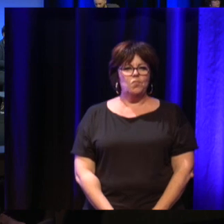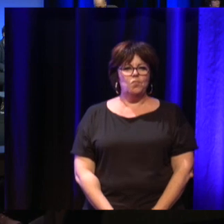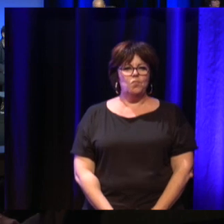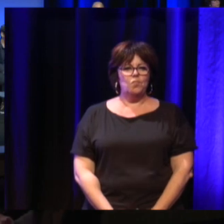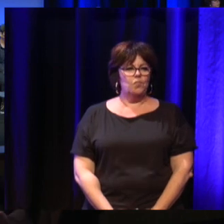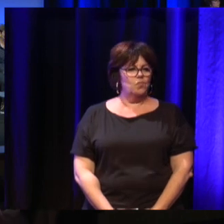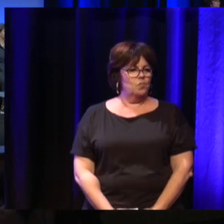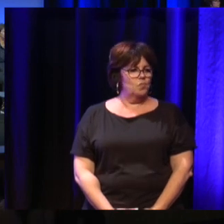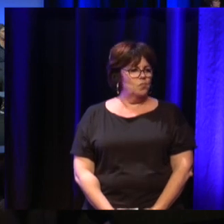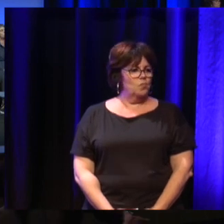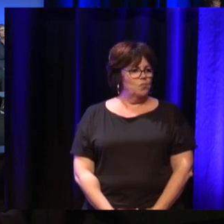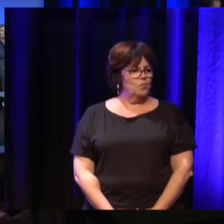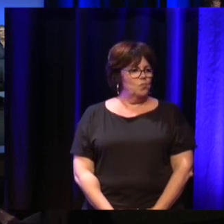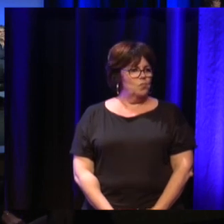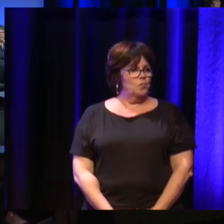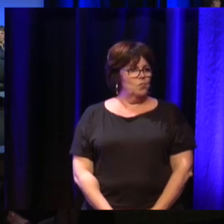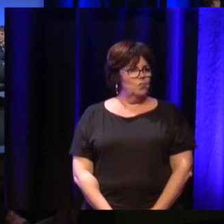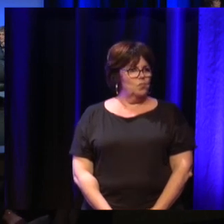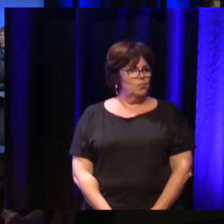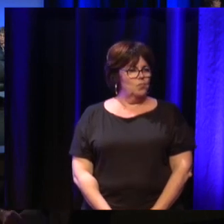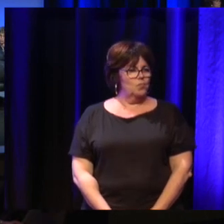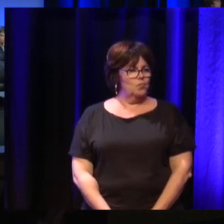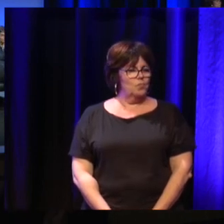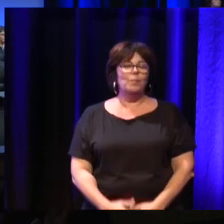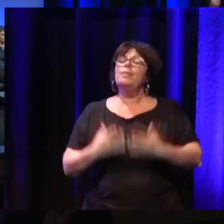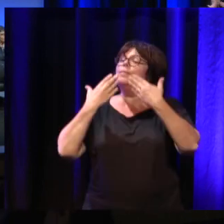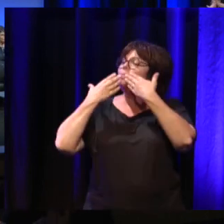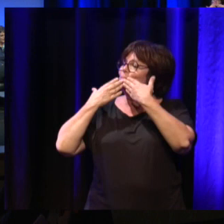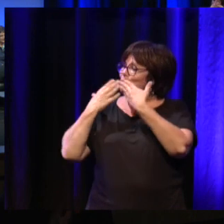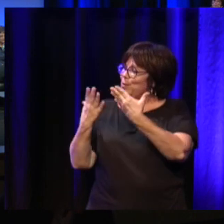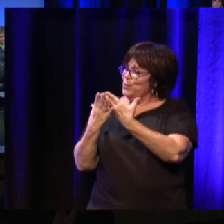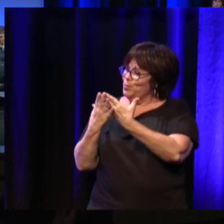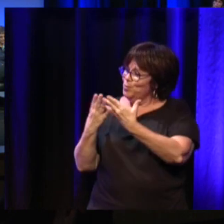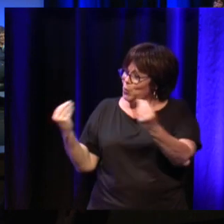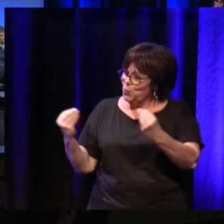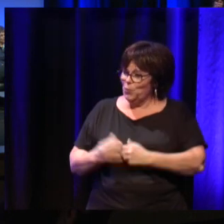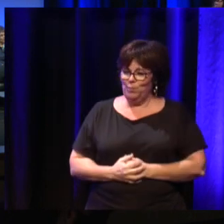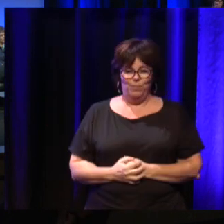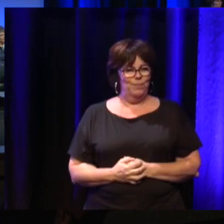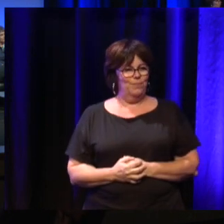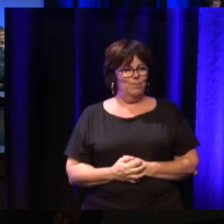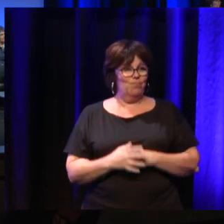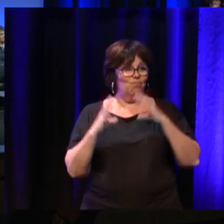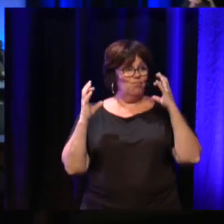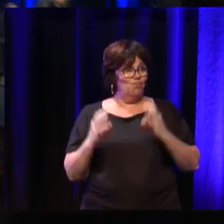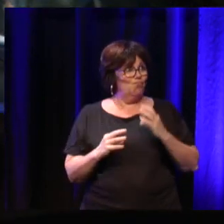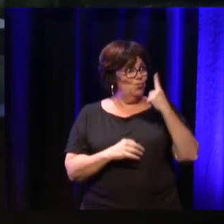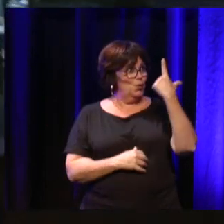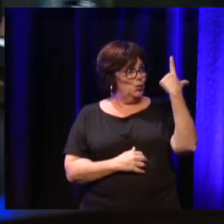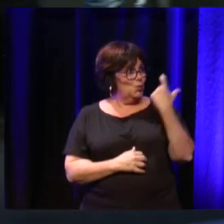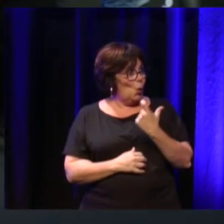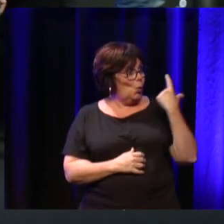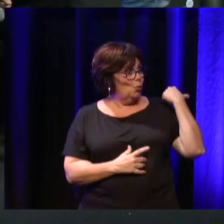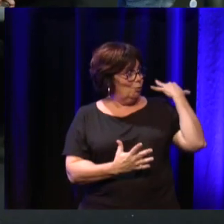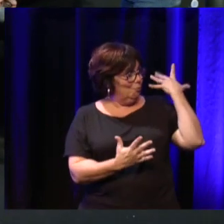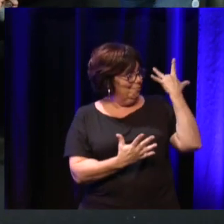Voilà, c'est bon. Merci beaucoup. Effectivement, arrive au bout de ces universités d'été avec